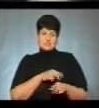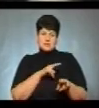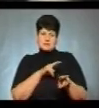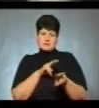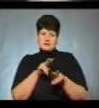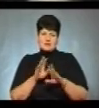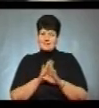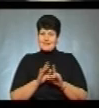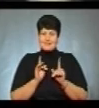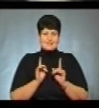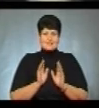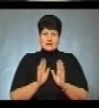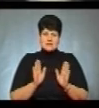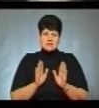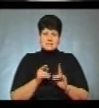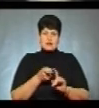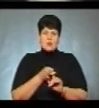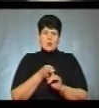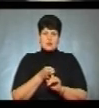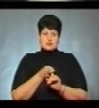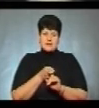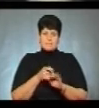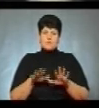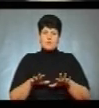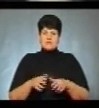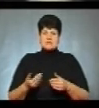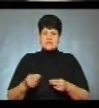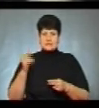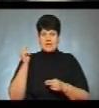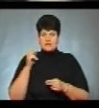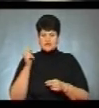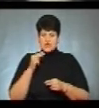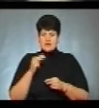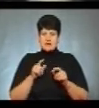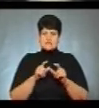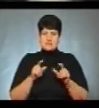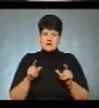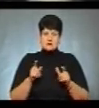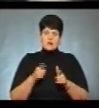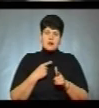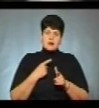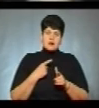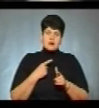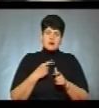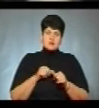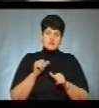не лише за контактами по місцю навчання, тобто в закладі, а, зокрема,